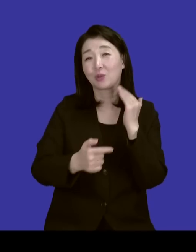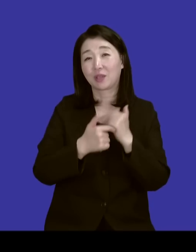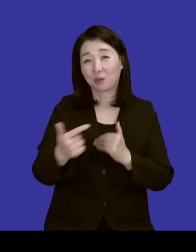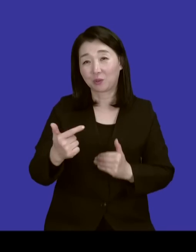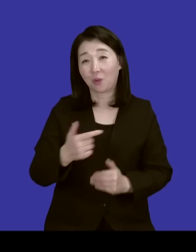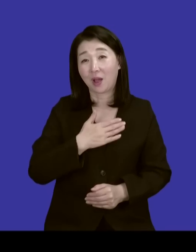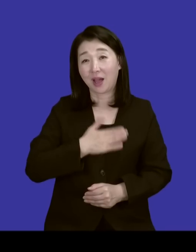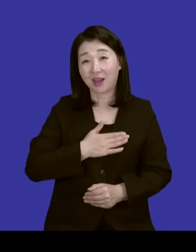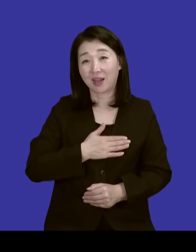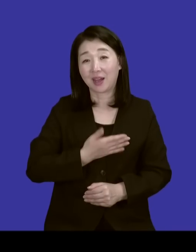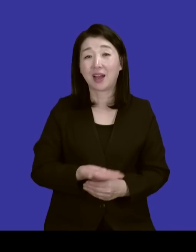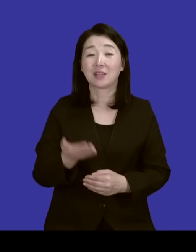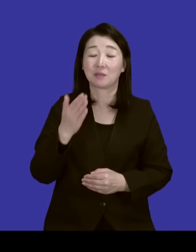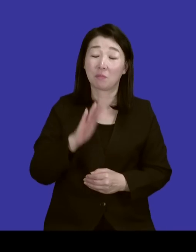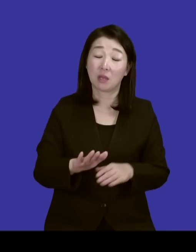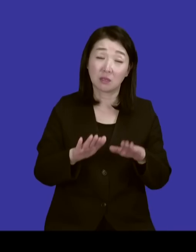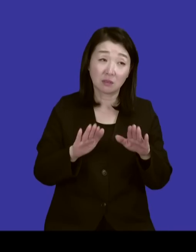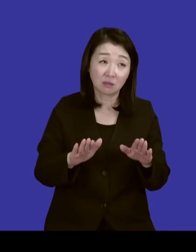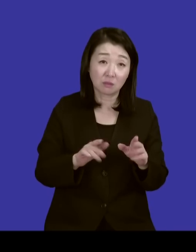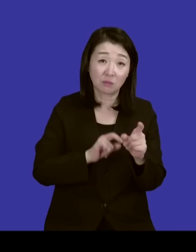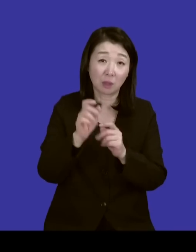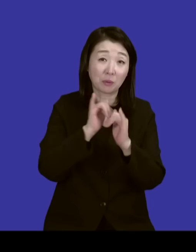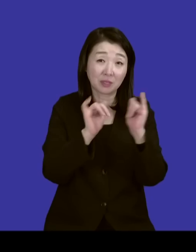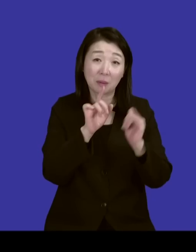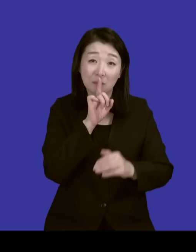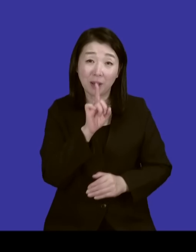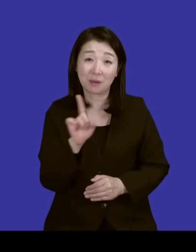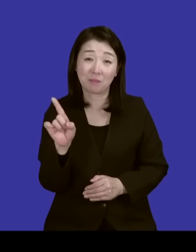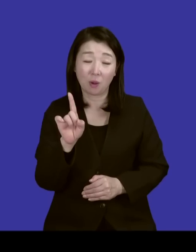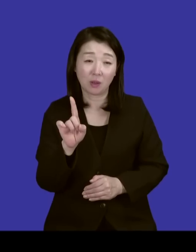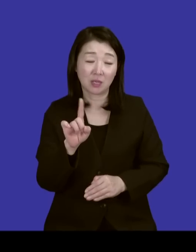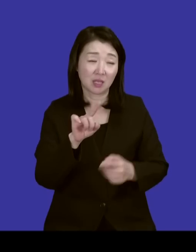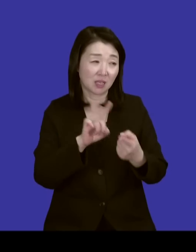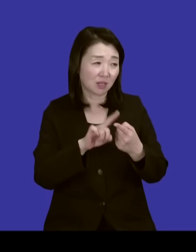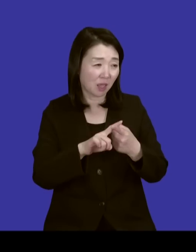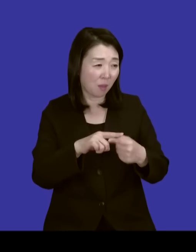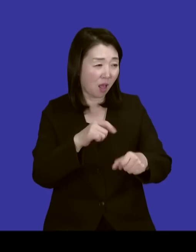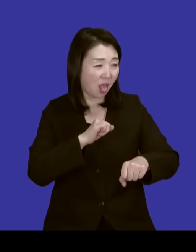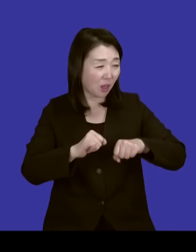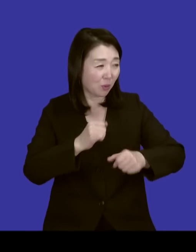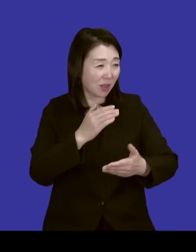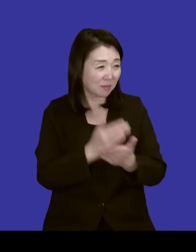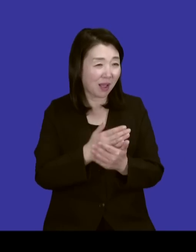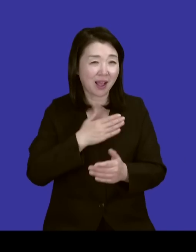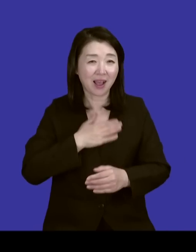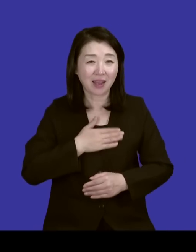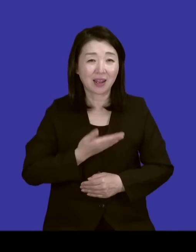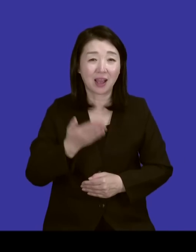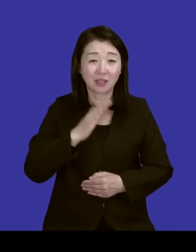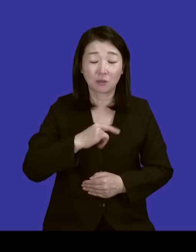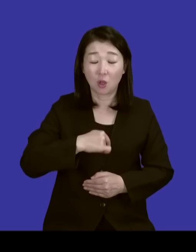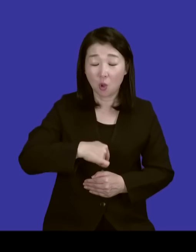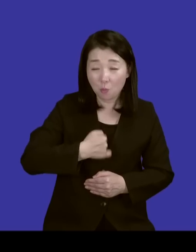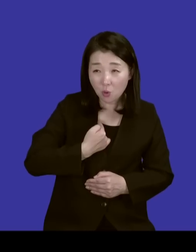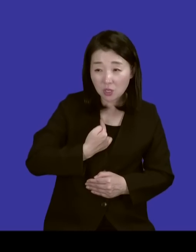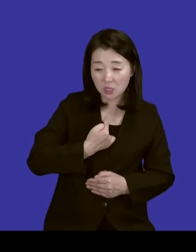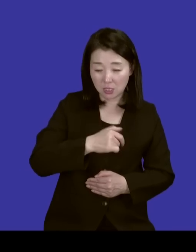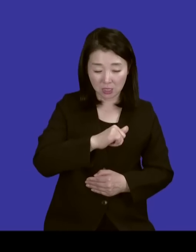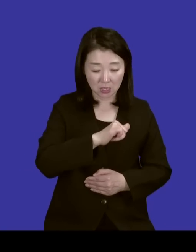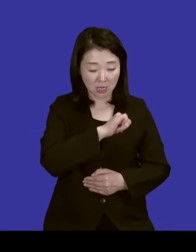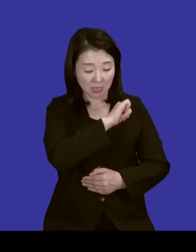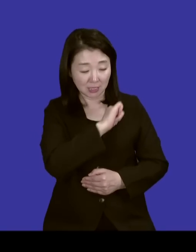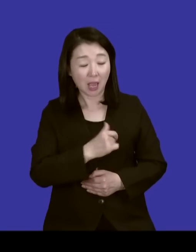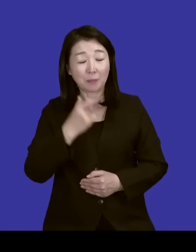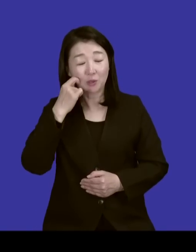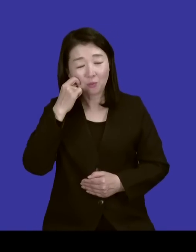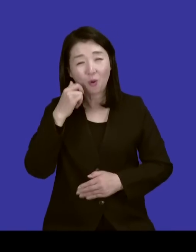알면서도 그거를 지금 많은 분들이 그럴 거예요. 이렇게 하면 안 될 것이다라는 걸 알면서도 본인이 본인을 못 이겨서 그렇게 되는